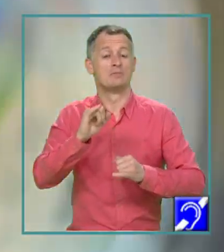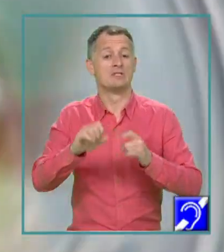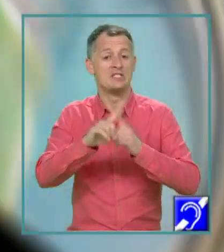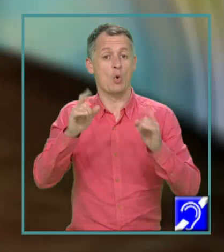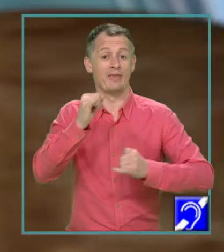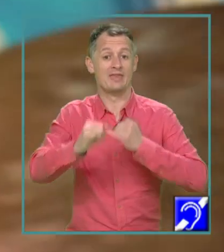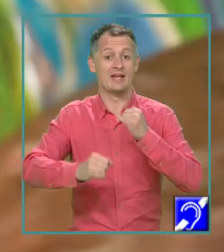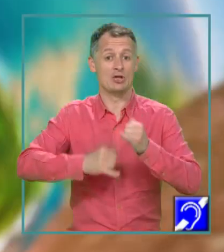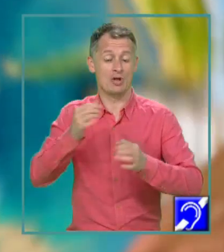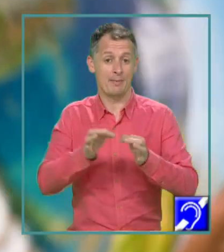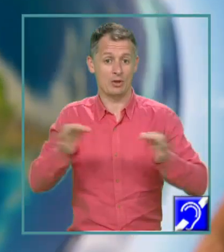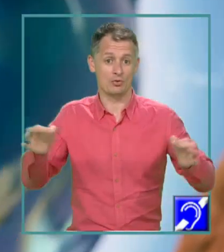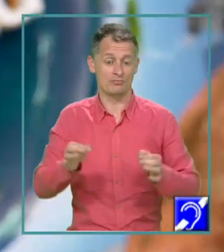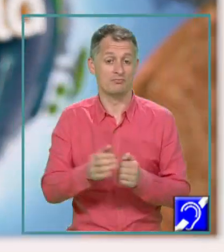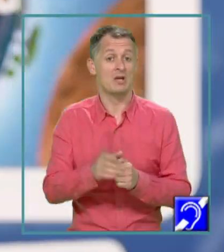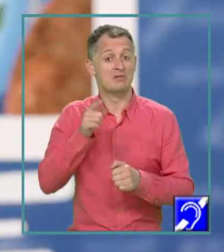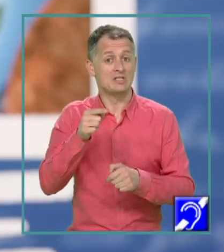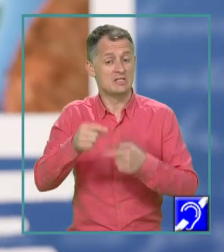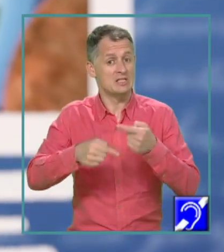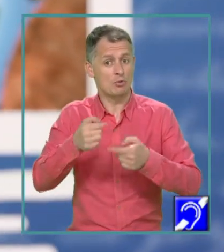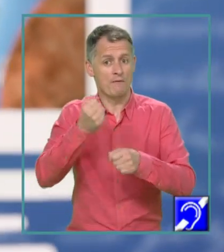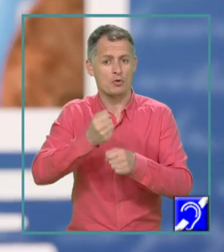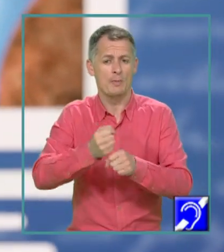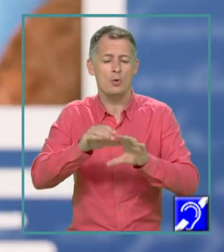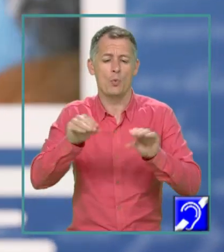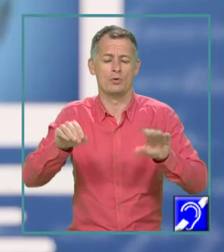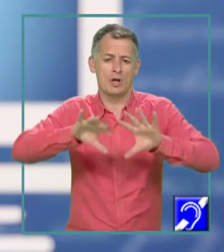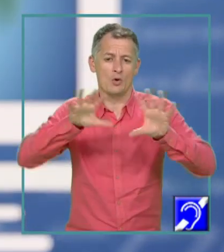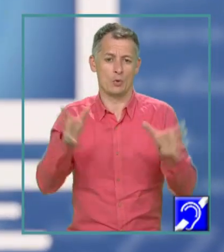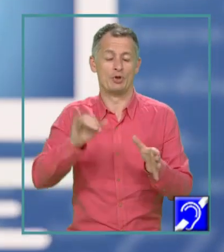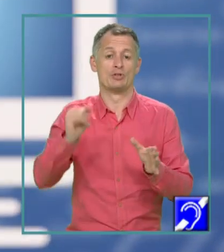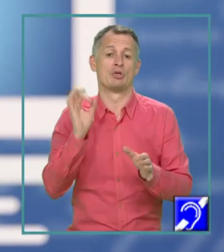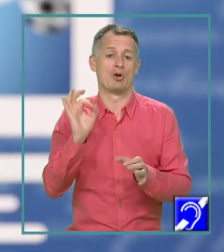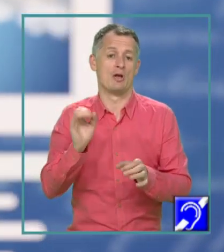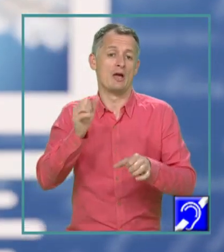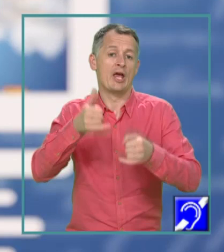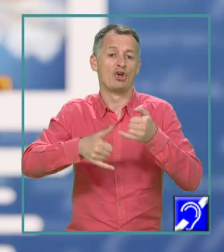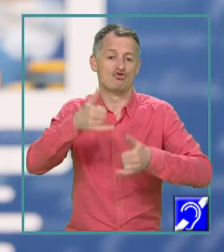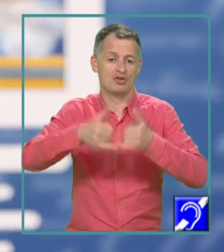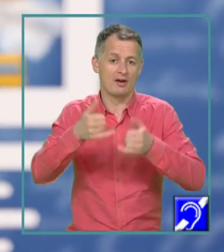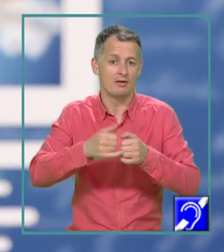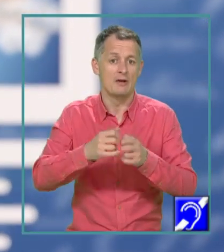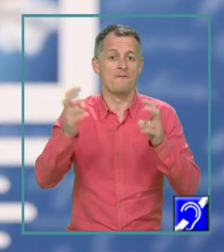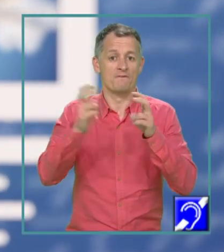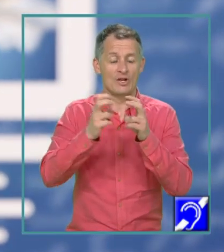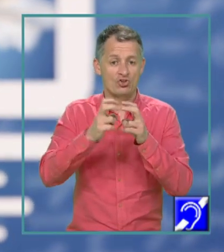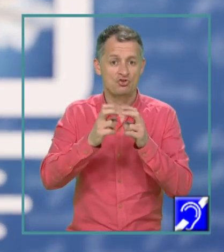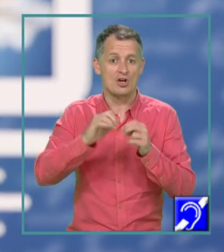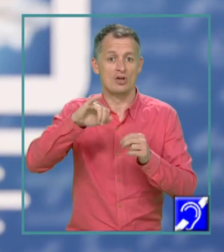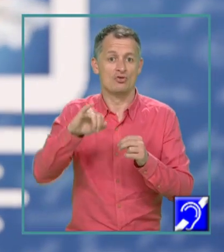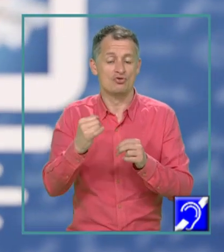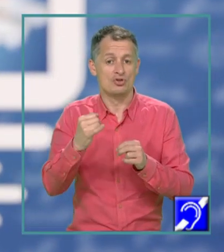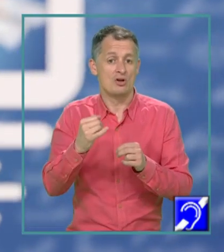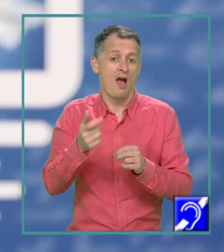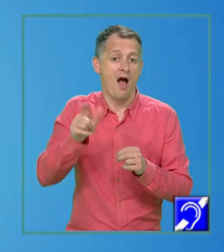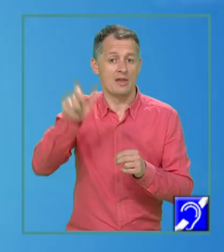Sistemul metric a fost conceput pentru marea masa populației, dar și pentru ingineri, astronomi, fizicieni și alți oameni de știință care